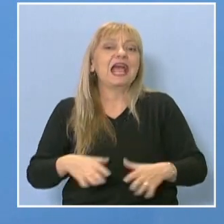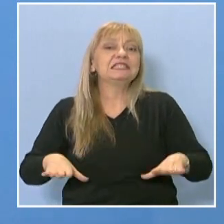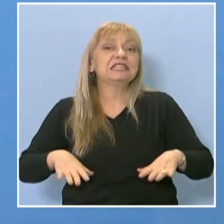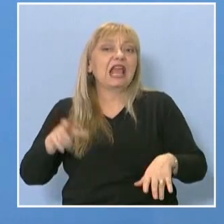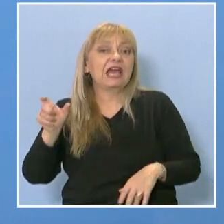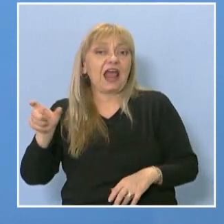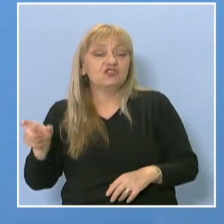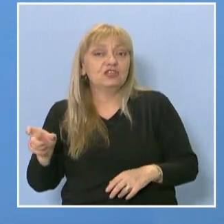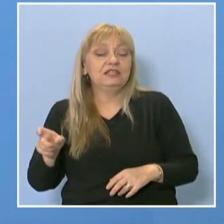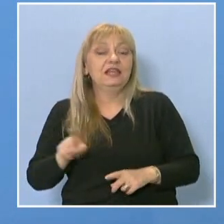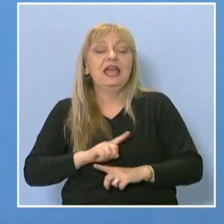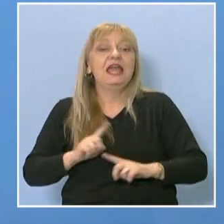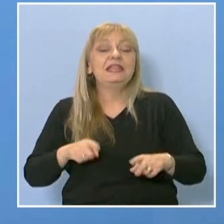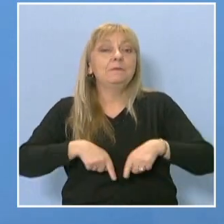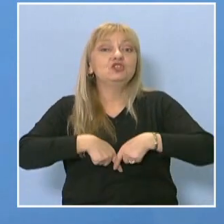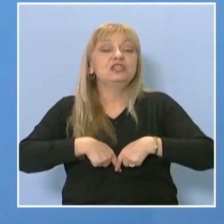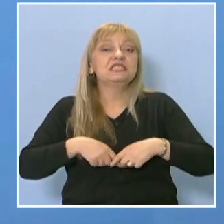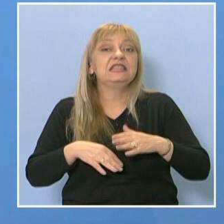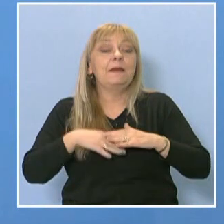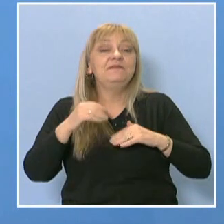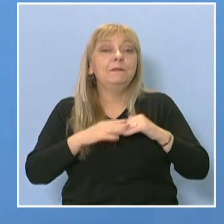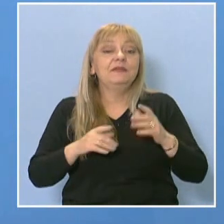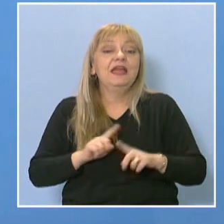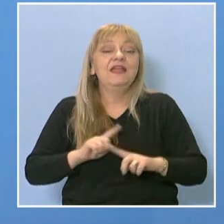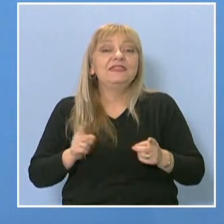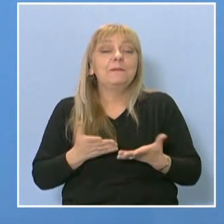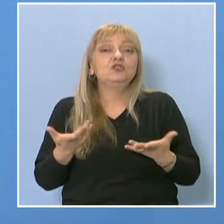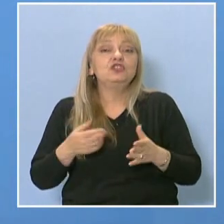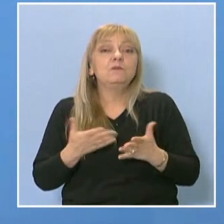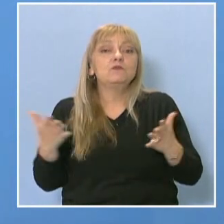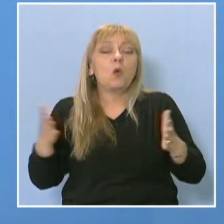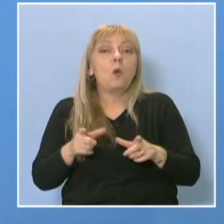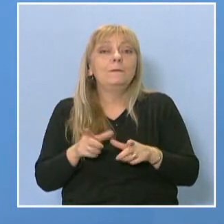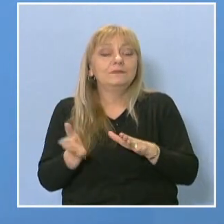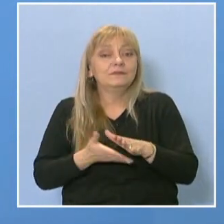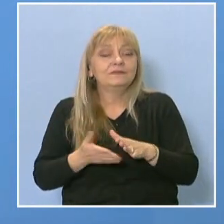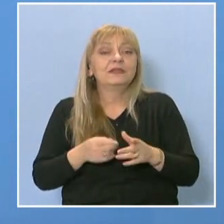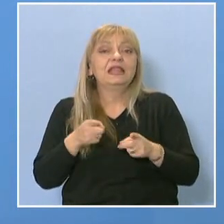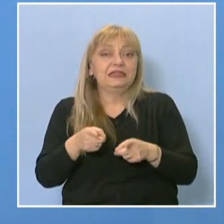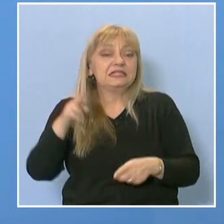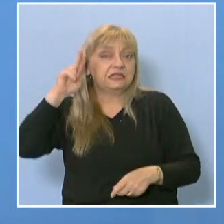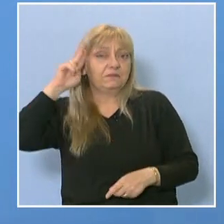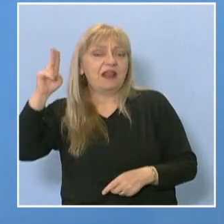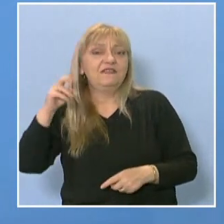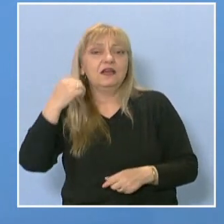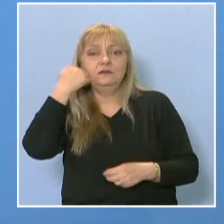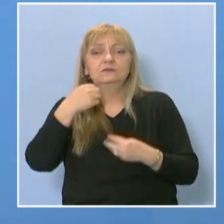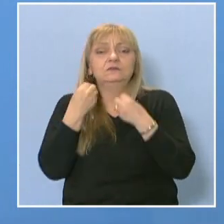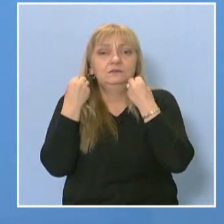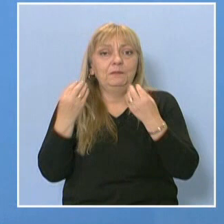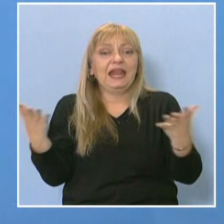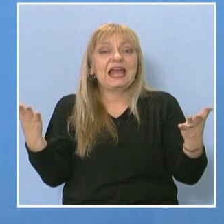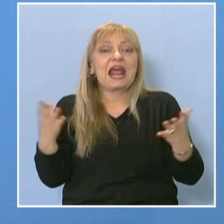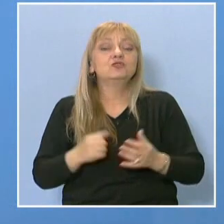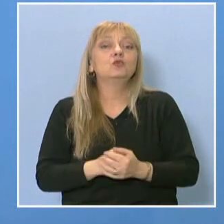Нямаше съдебна практика по това, нямаше и библиография много, но те се справиха прекрасно. И аз съм така много